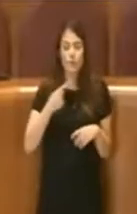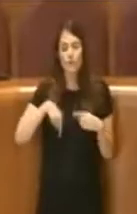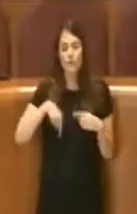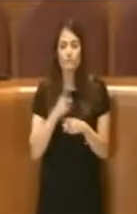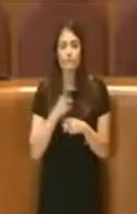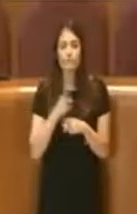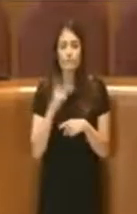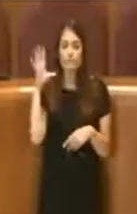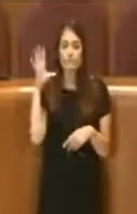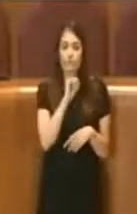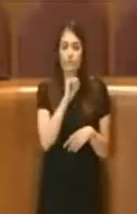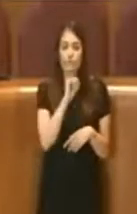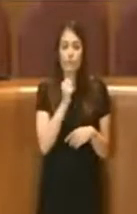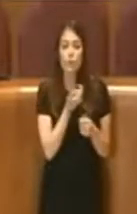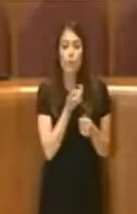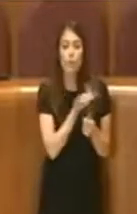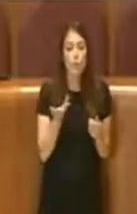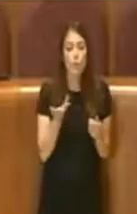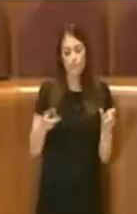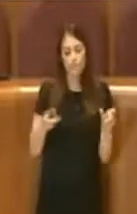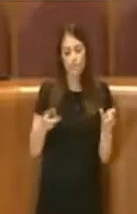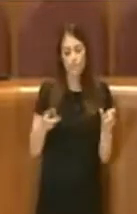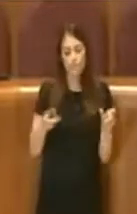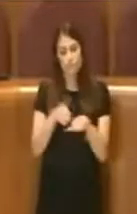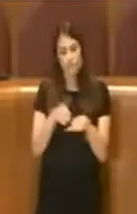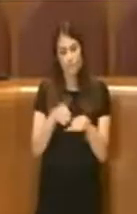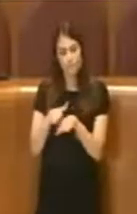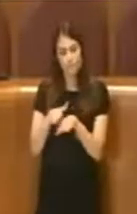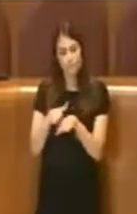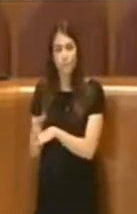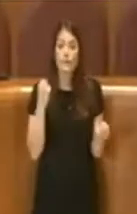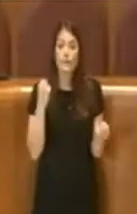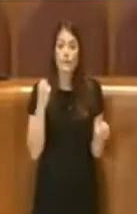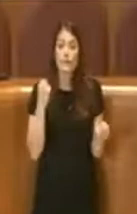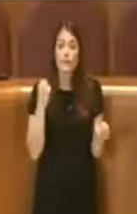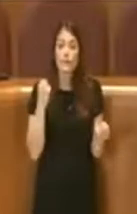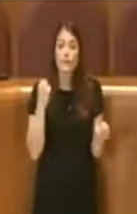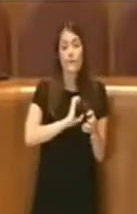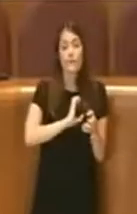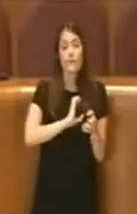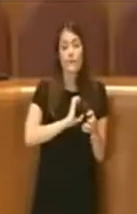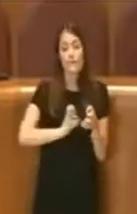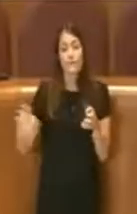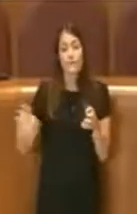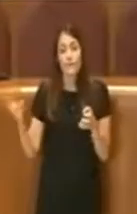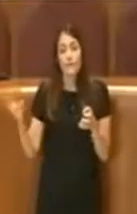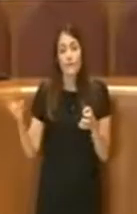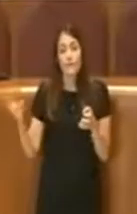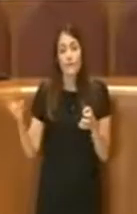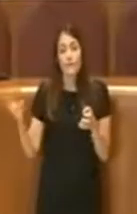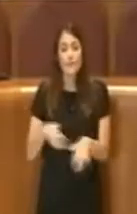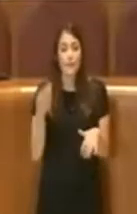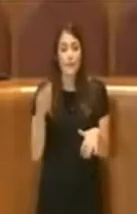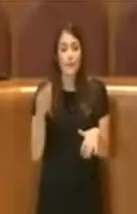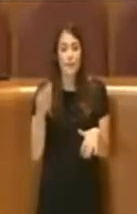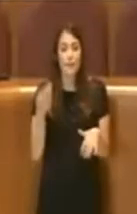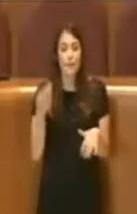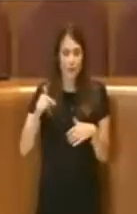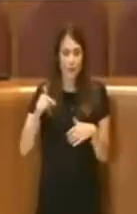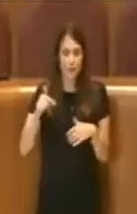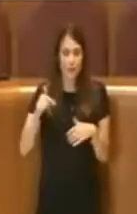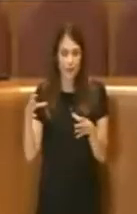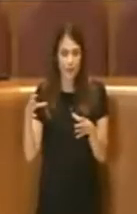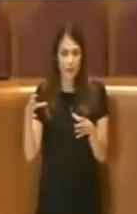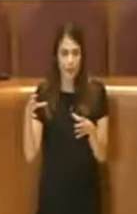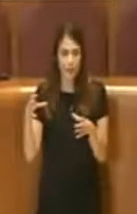momento, del numero delle vittime nei vari momenti storici. Il rastrellamento del ghetto, che fu una retata